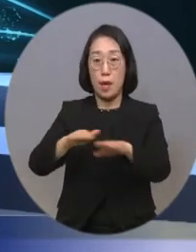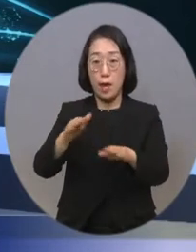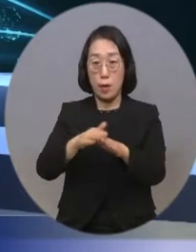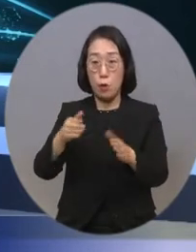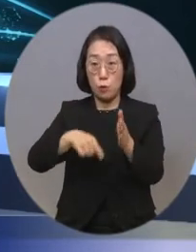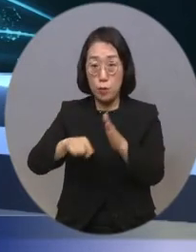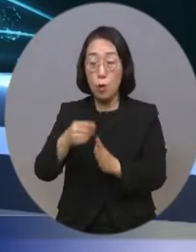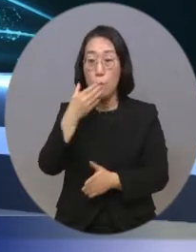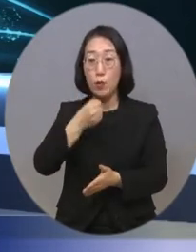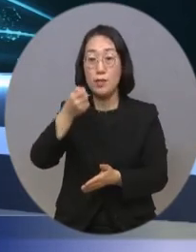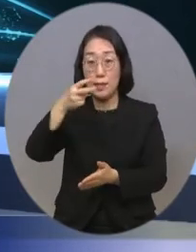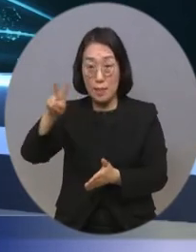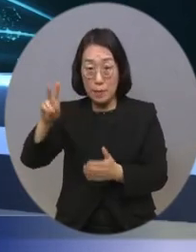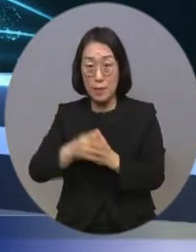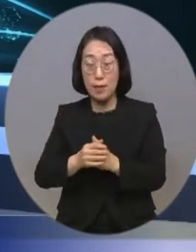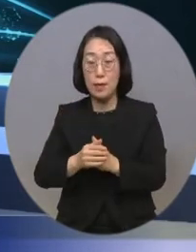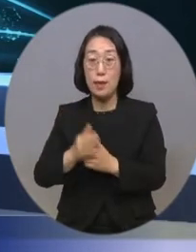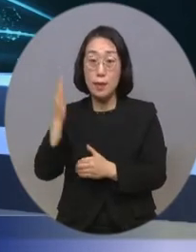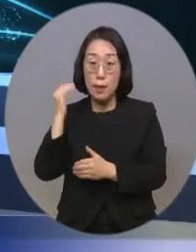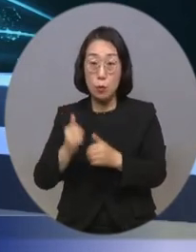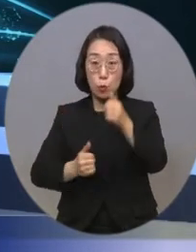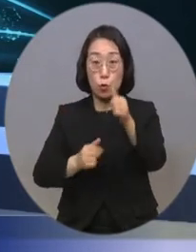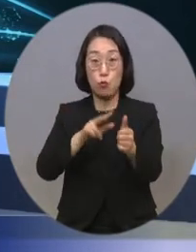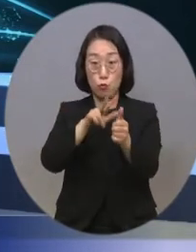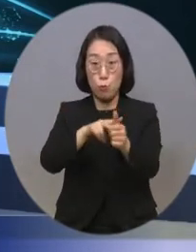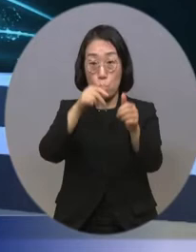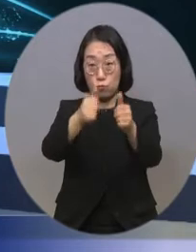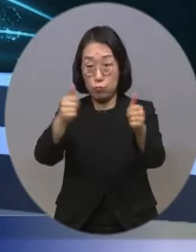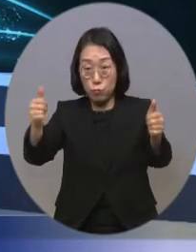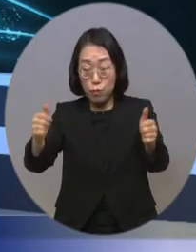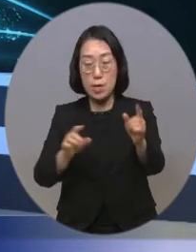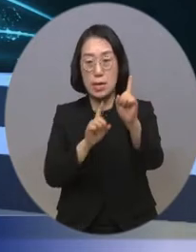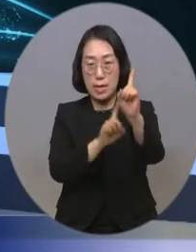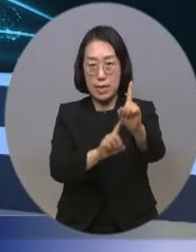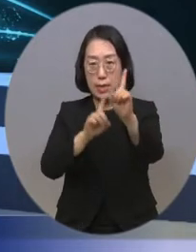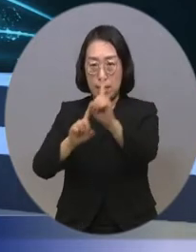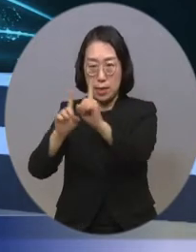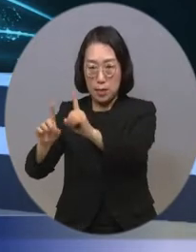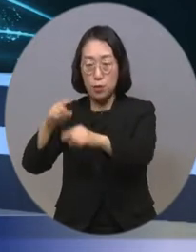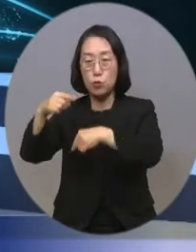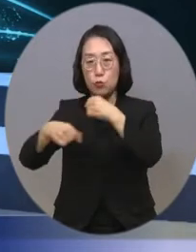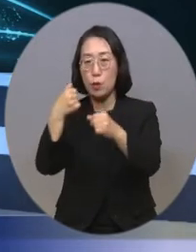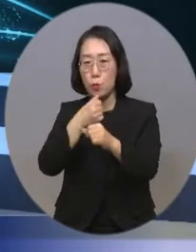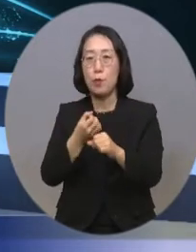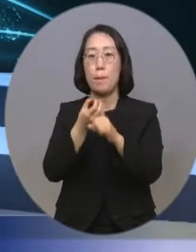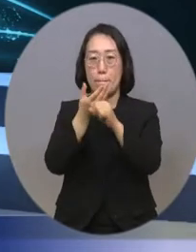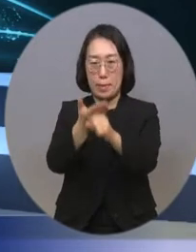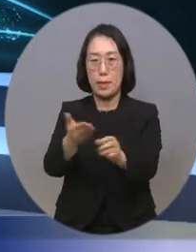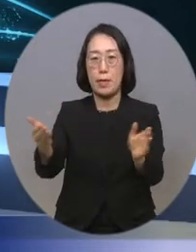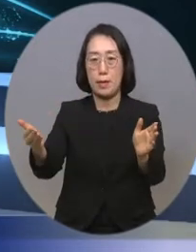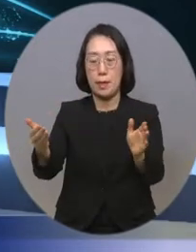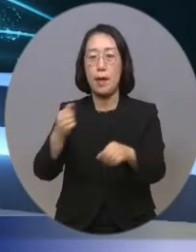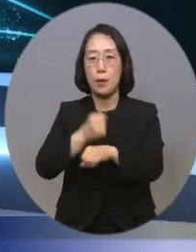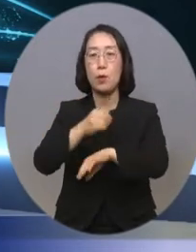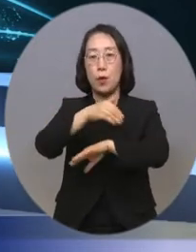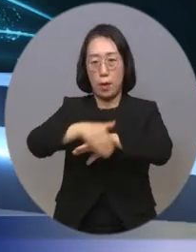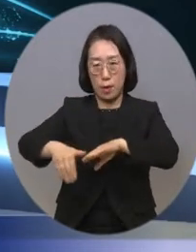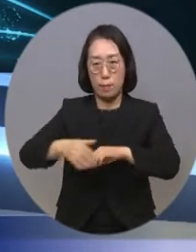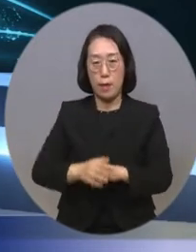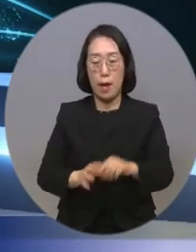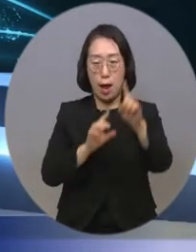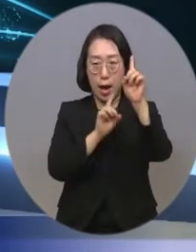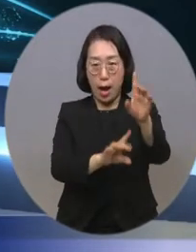복지TV가 대선 방송토론에 1대1 수어 통역 서비스를 제공합니다. 각 후보자와 사회자에게